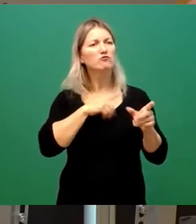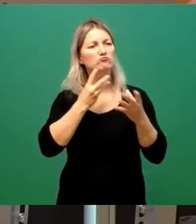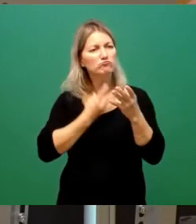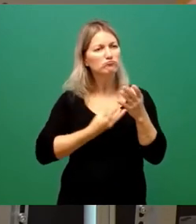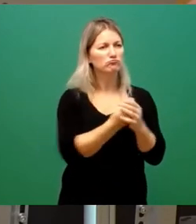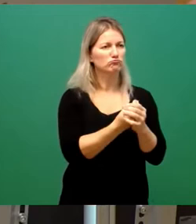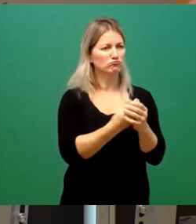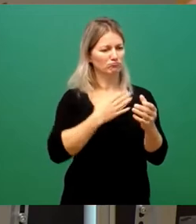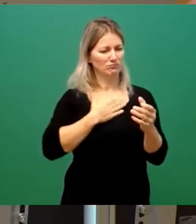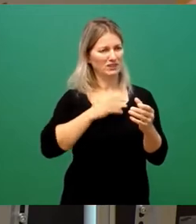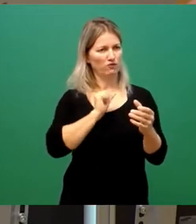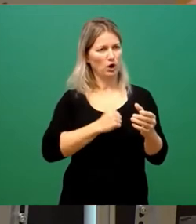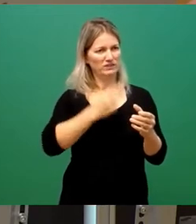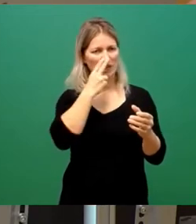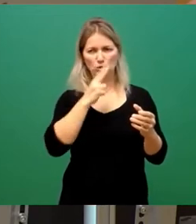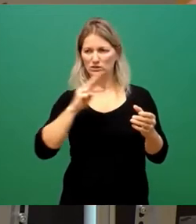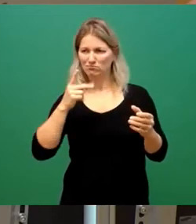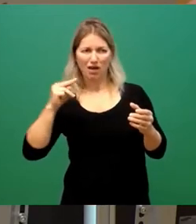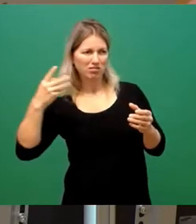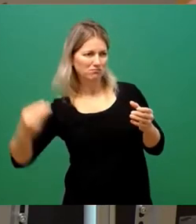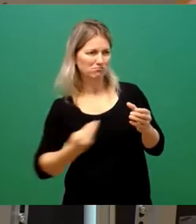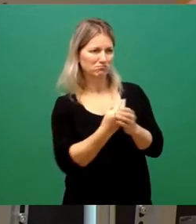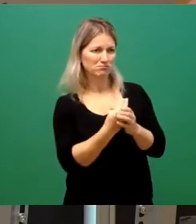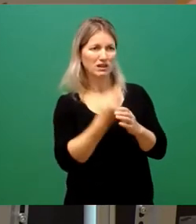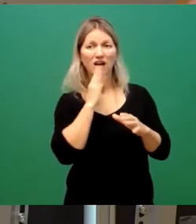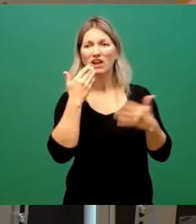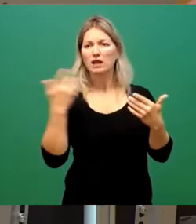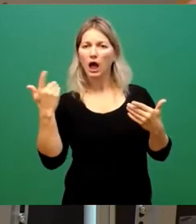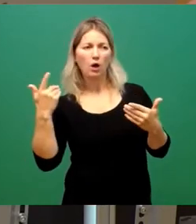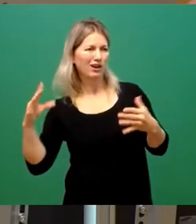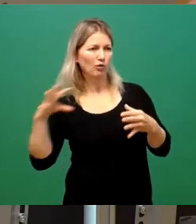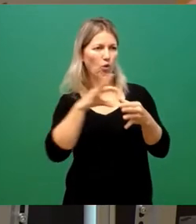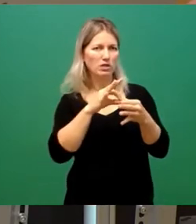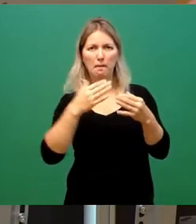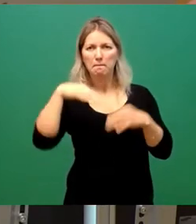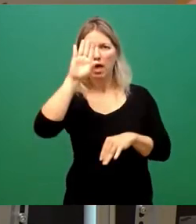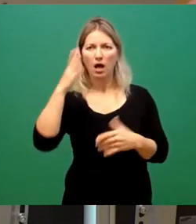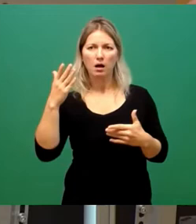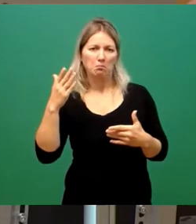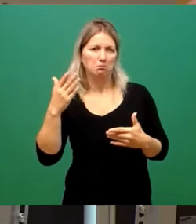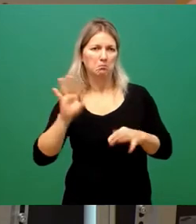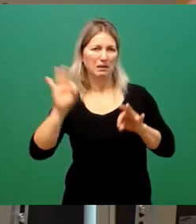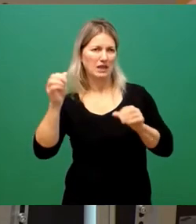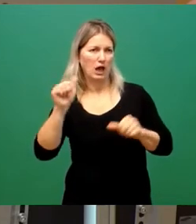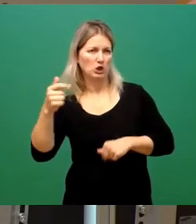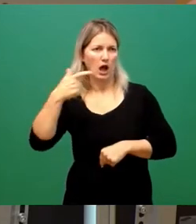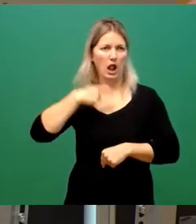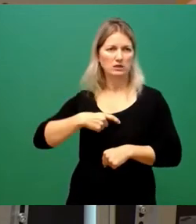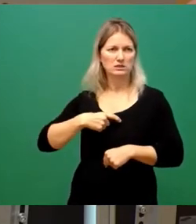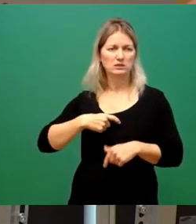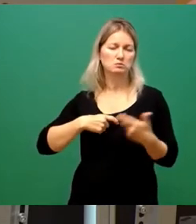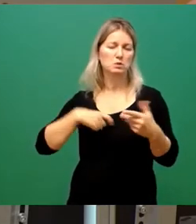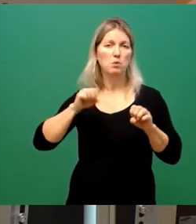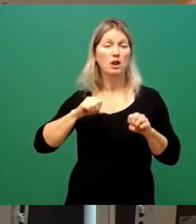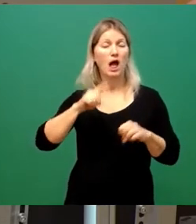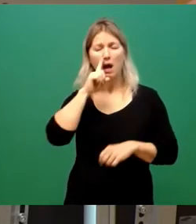Kontakt in die Bürgerschaft, dass Sie das besser einschätzen können als ich. Mein Eindruck ist aber, dass eines über allen steht.